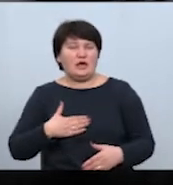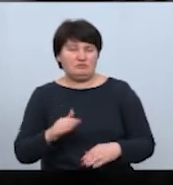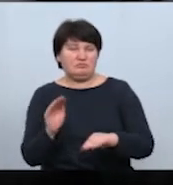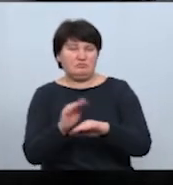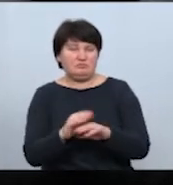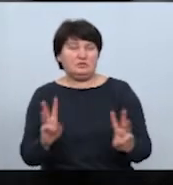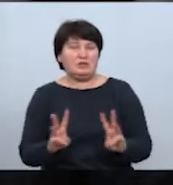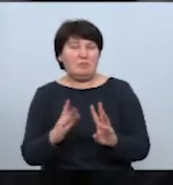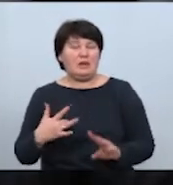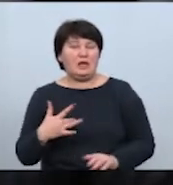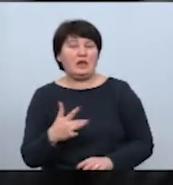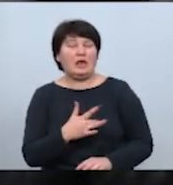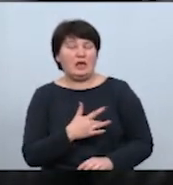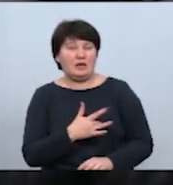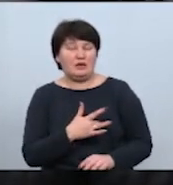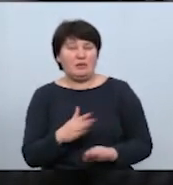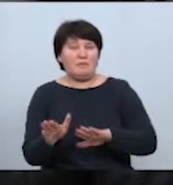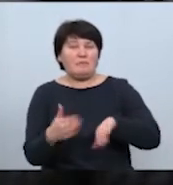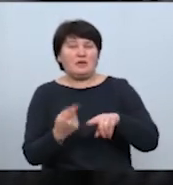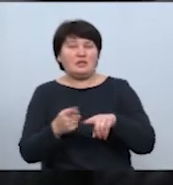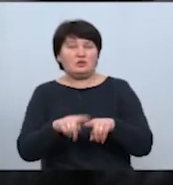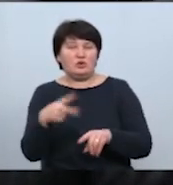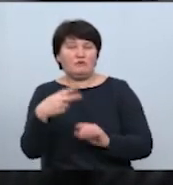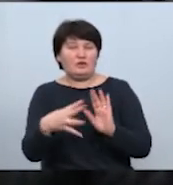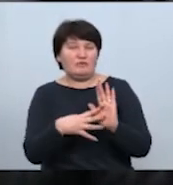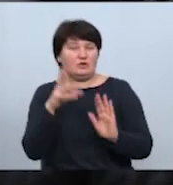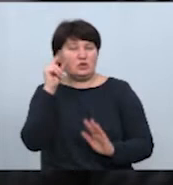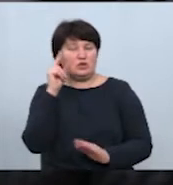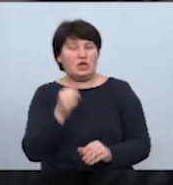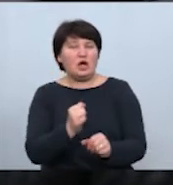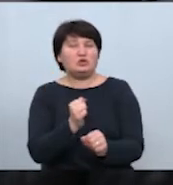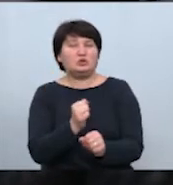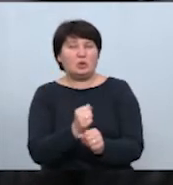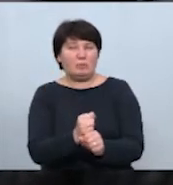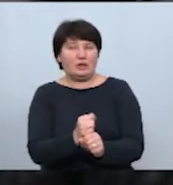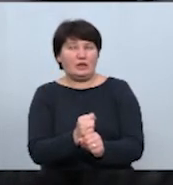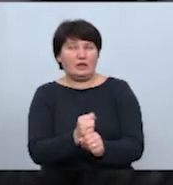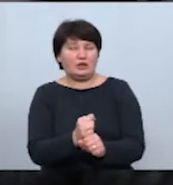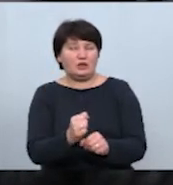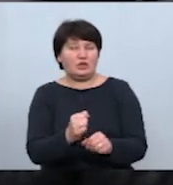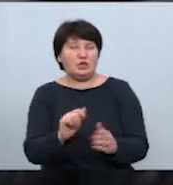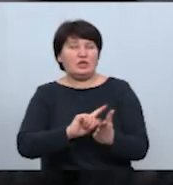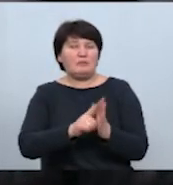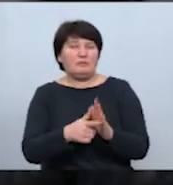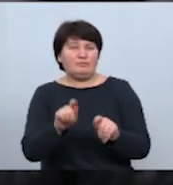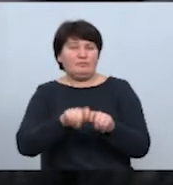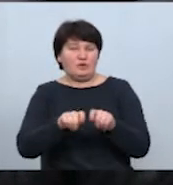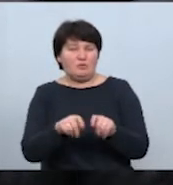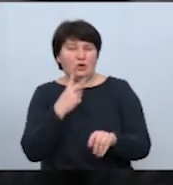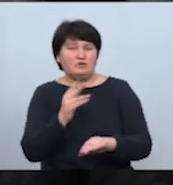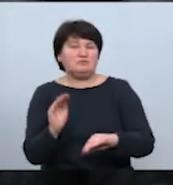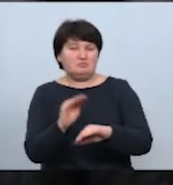пневмонія. Після того, 29 числа, ми зробили їй швидкий тест і тест показав позитивний результат.